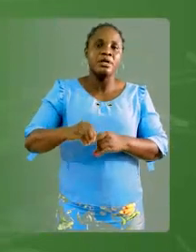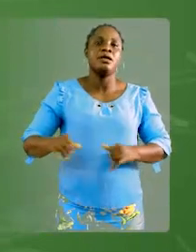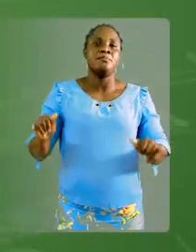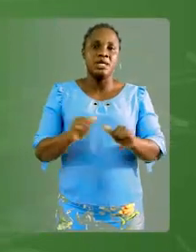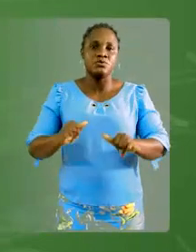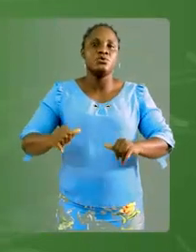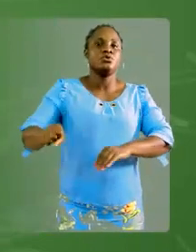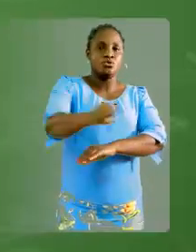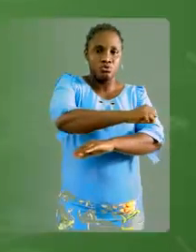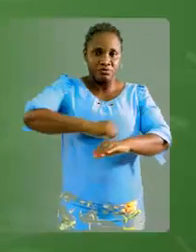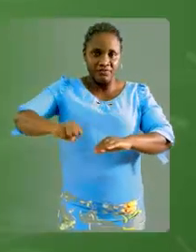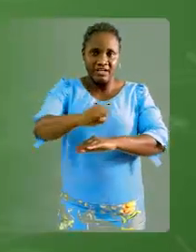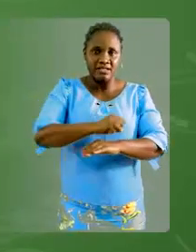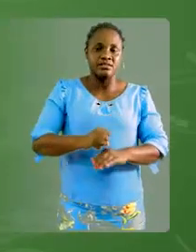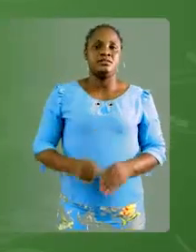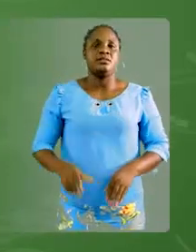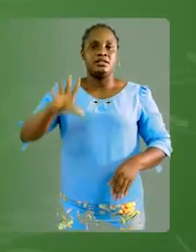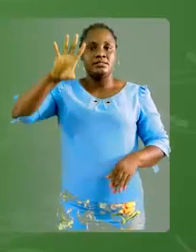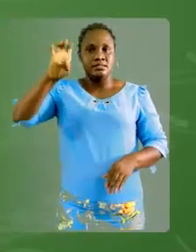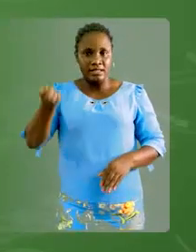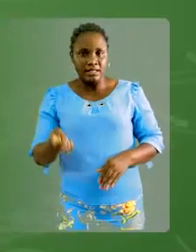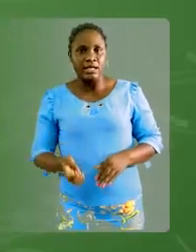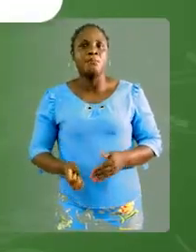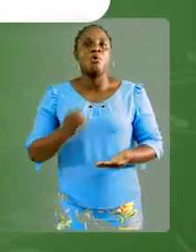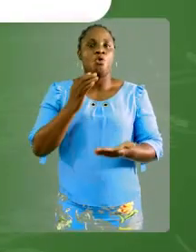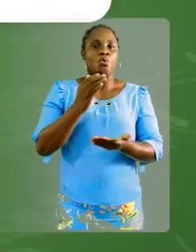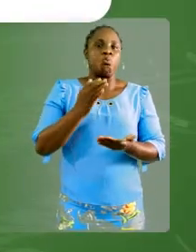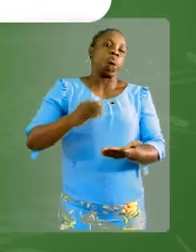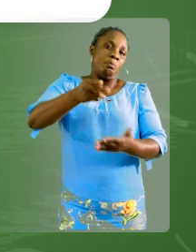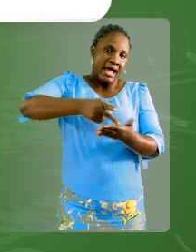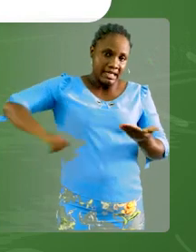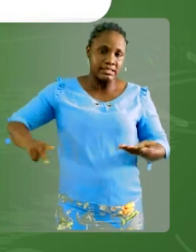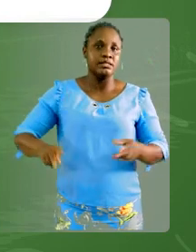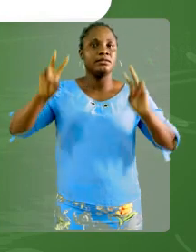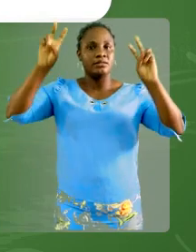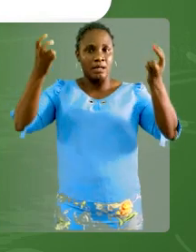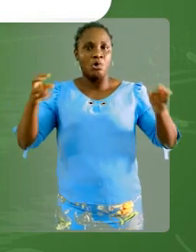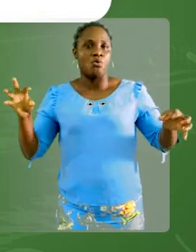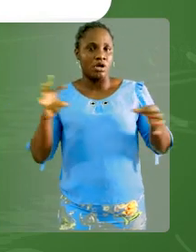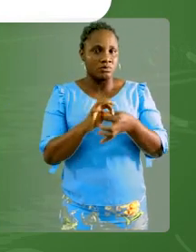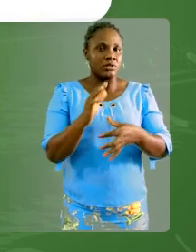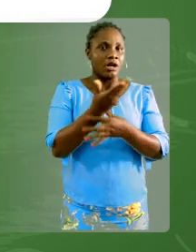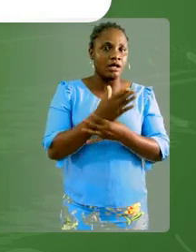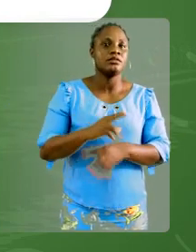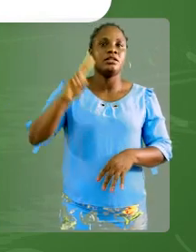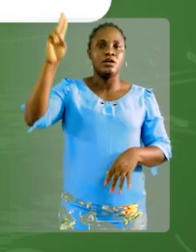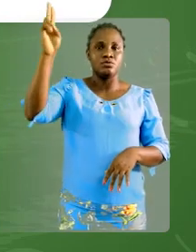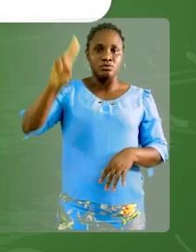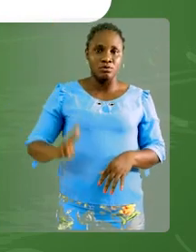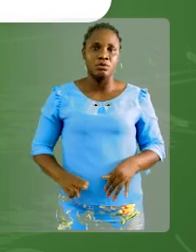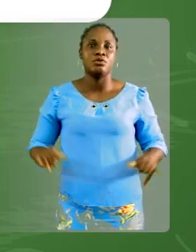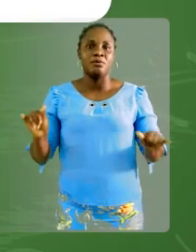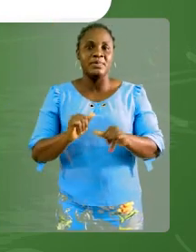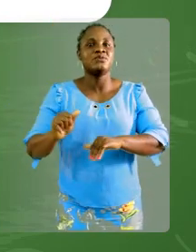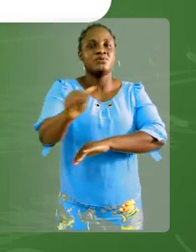surface. La cinquième et dernière séance est intitulée « La correspondance entre les unités de mesure